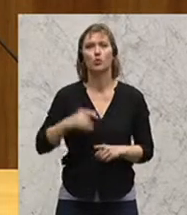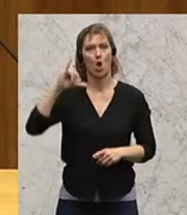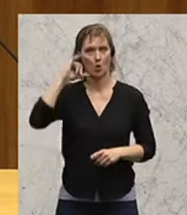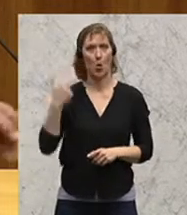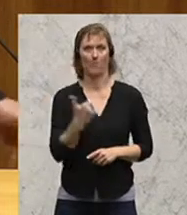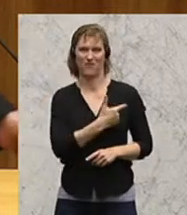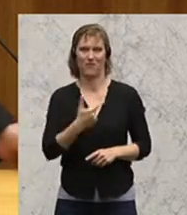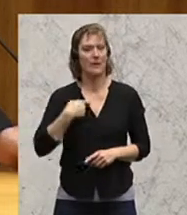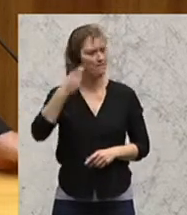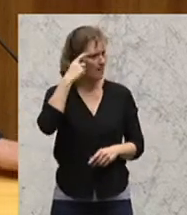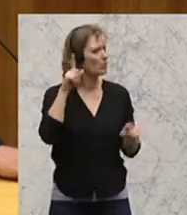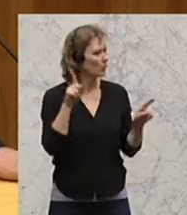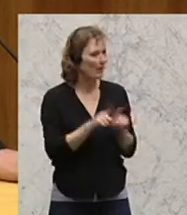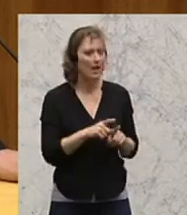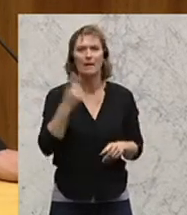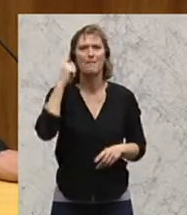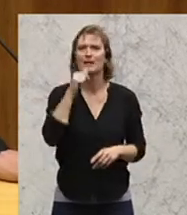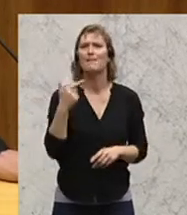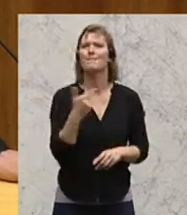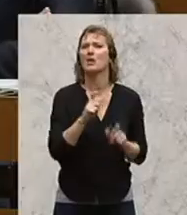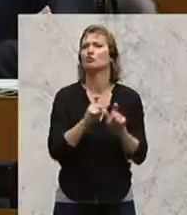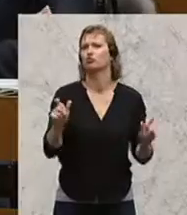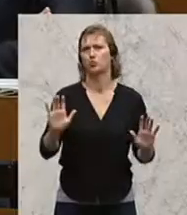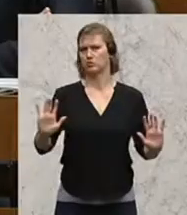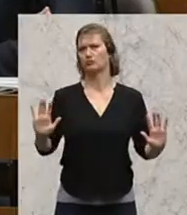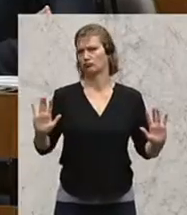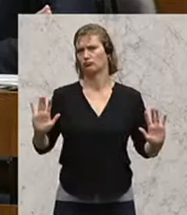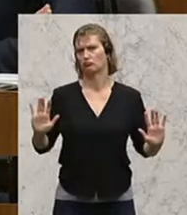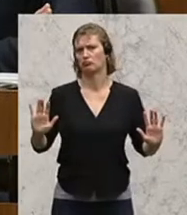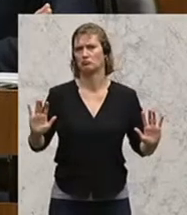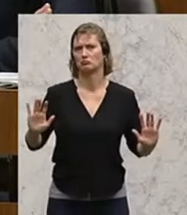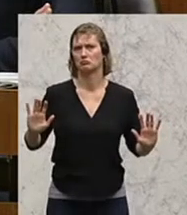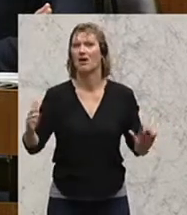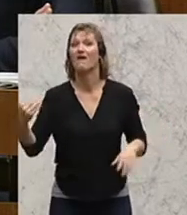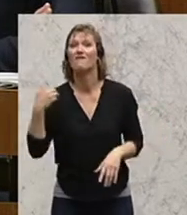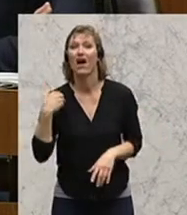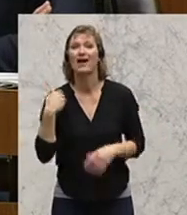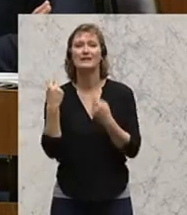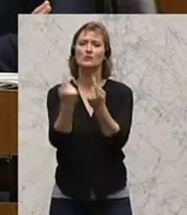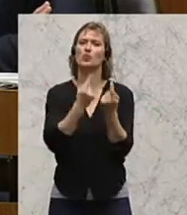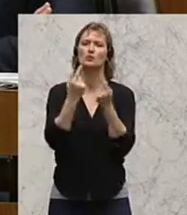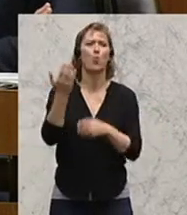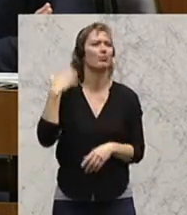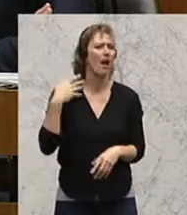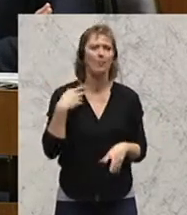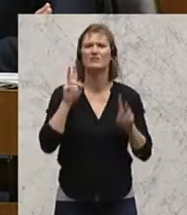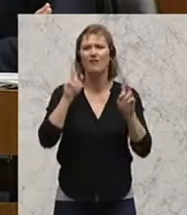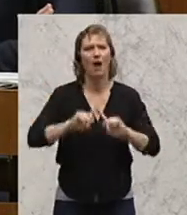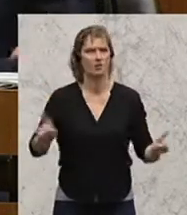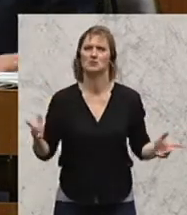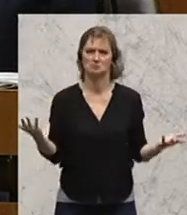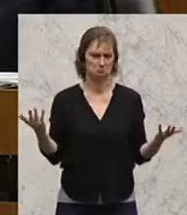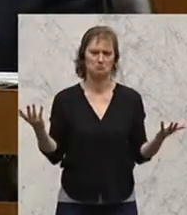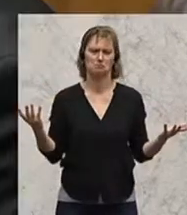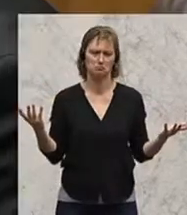ich schließe mich der Meinung an, dass es nicht an diesen beiden Personen gelegen ist, sondern dass die Situation damals wirklich eine andere war.